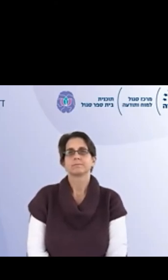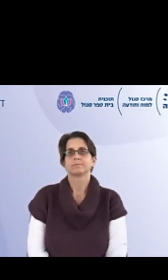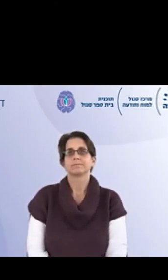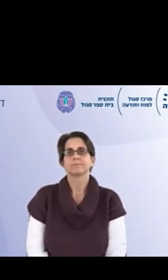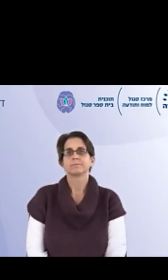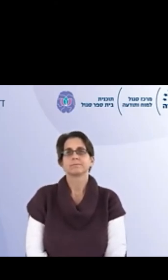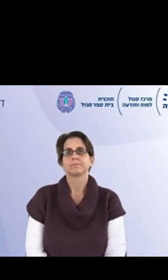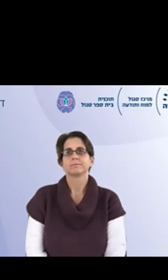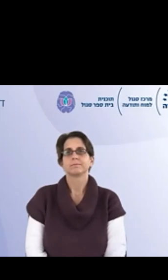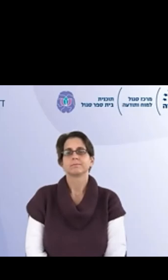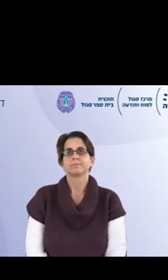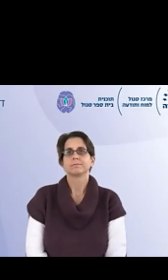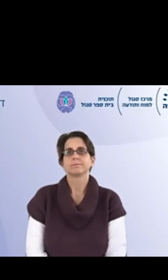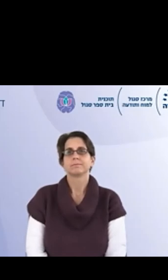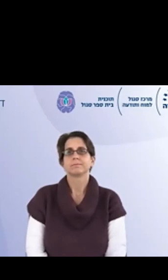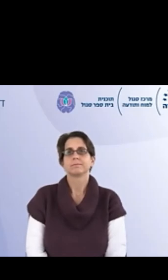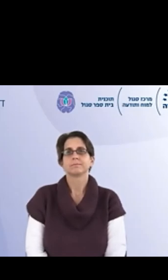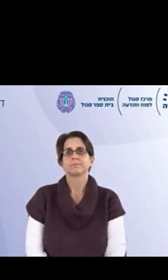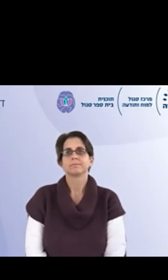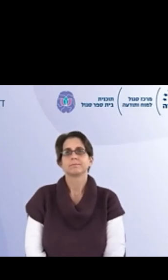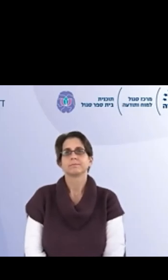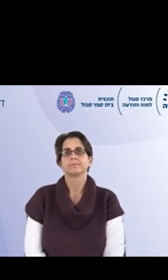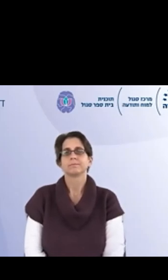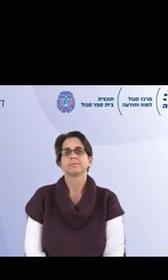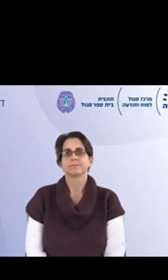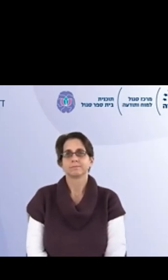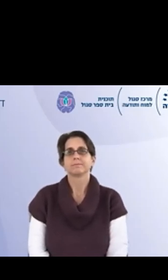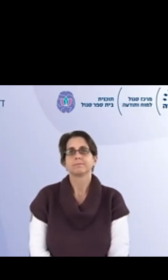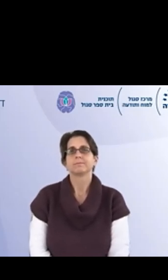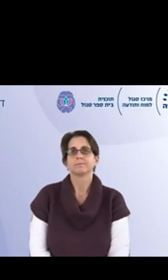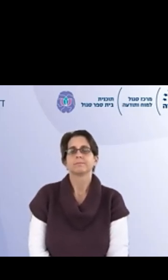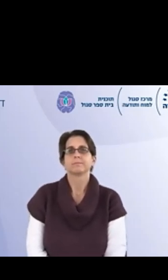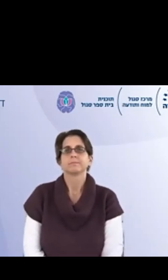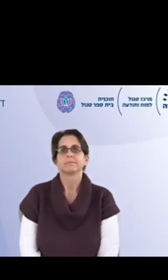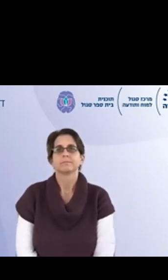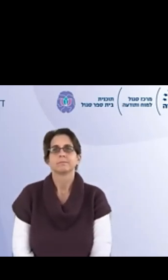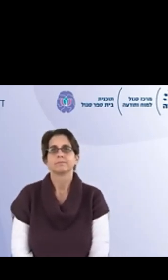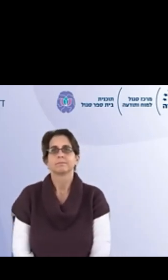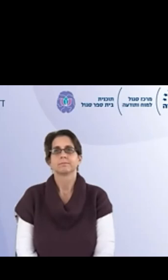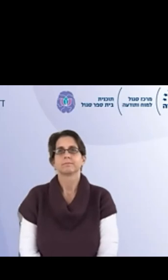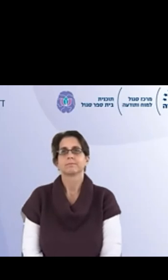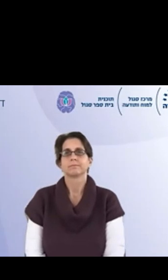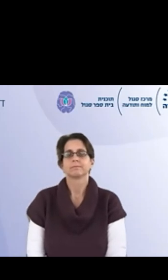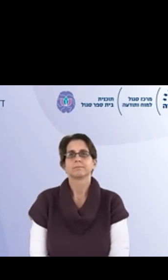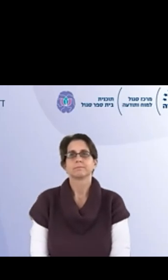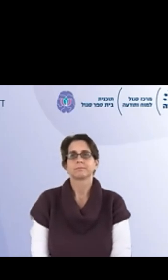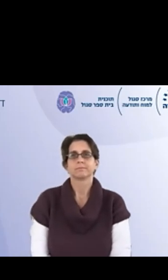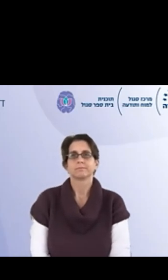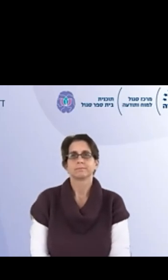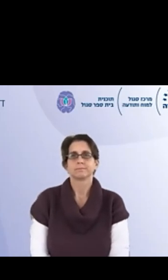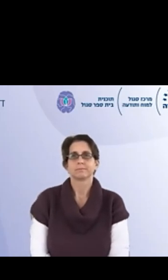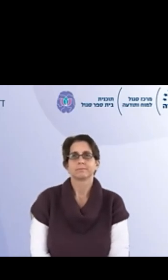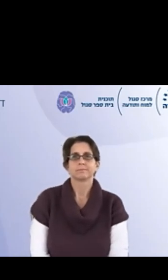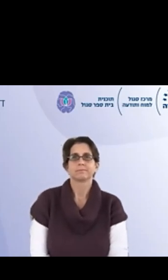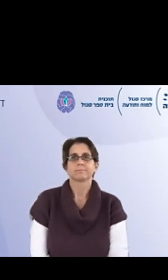אחד, חמישה דברים, שיש להם כמה, חמישה עשרה, דברים משותפים להם, מדהים לראות איך ילדים, שלא מכירים